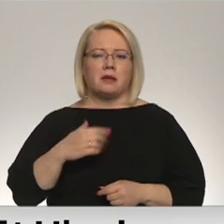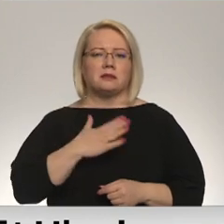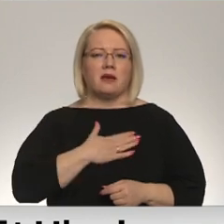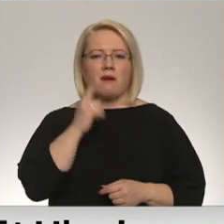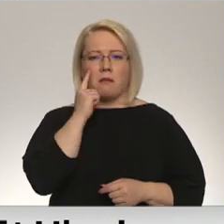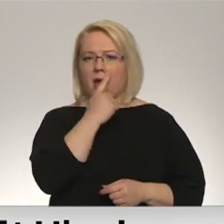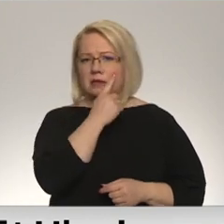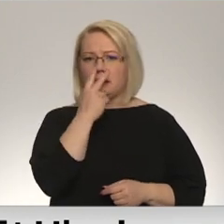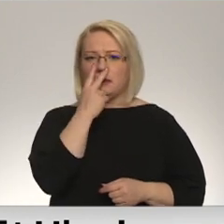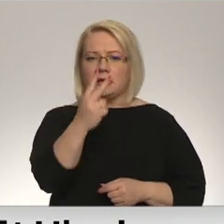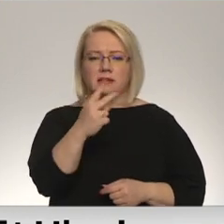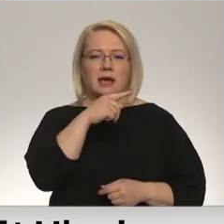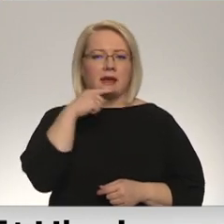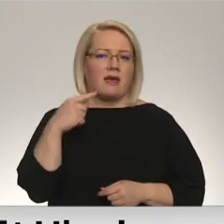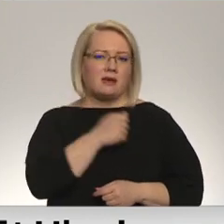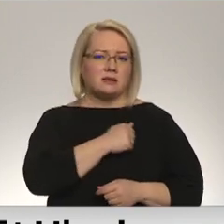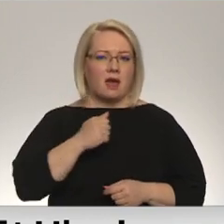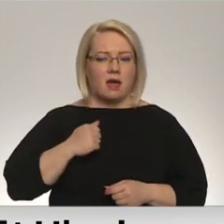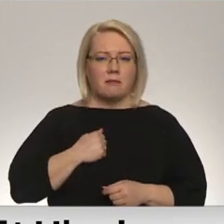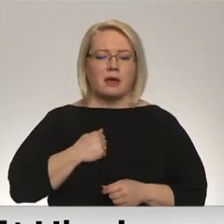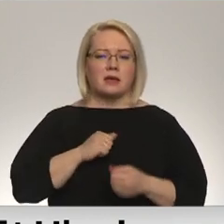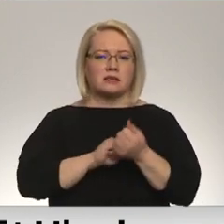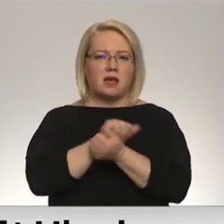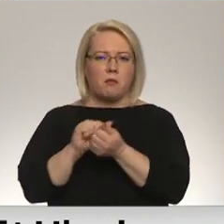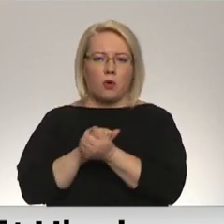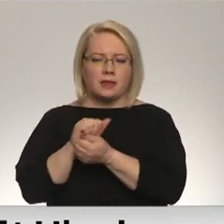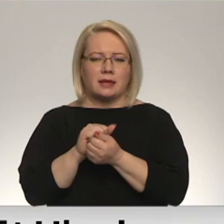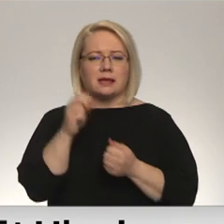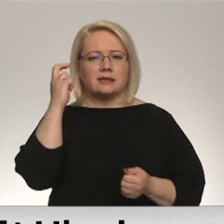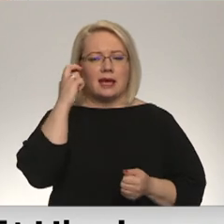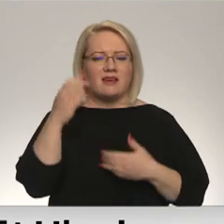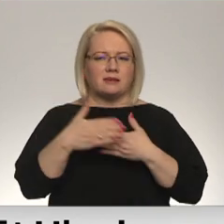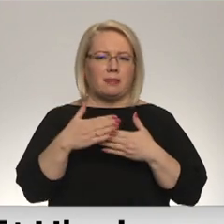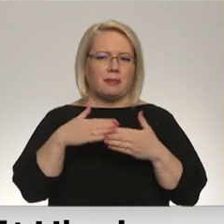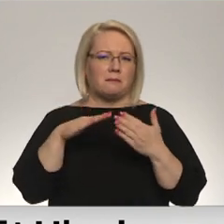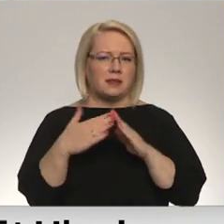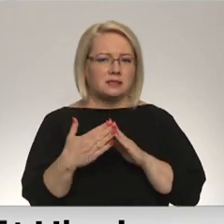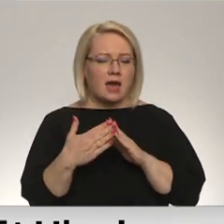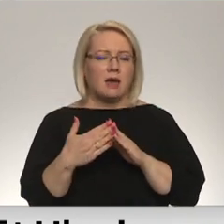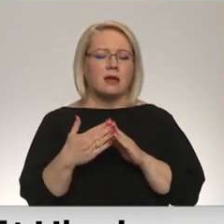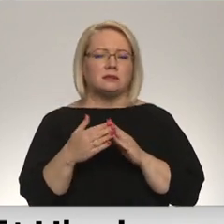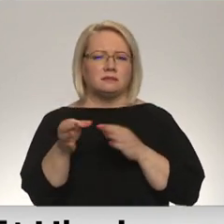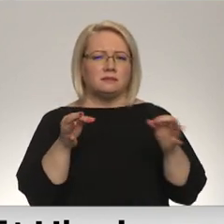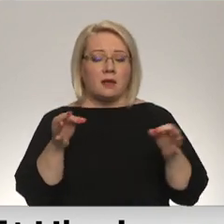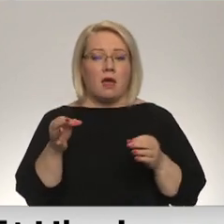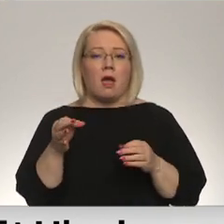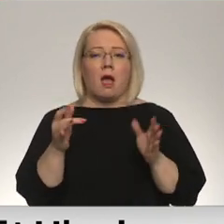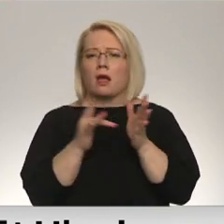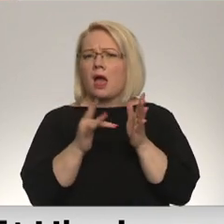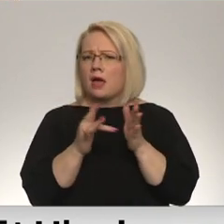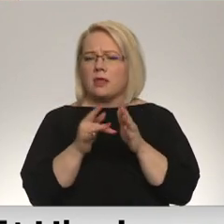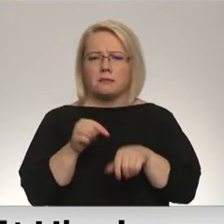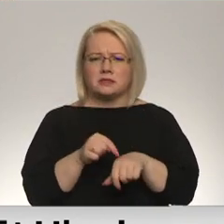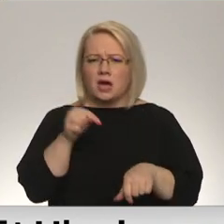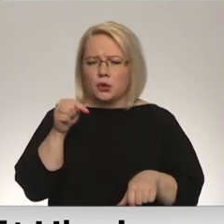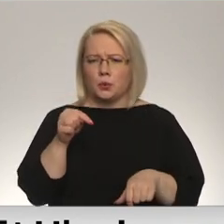redzējis Krievijas karaspēka, sapūstītās Kievas piepilsētas. Saka, kādām sajūtām,